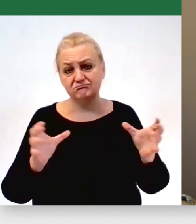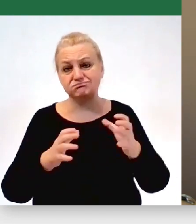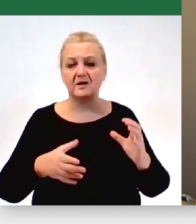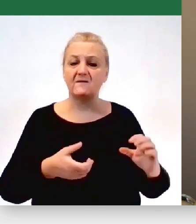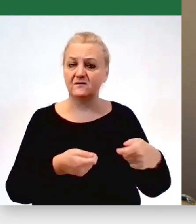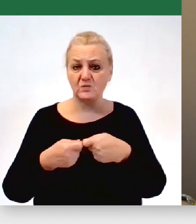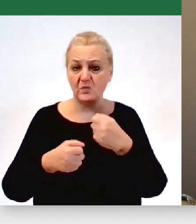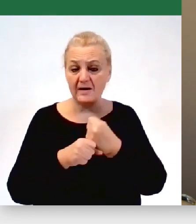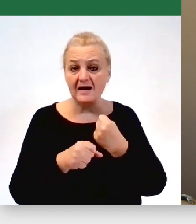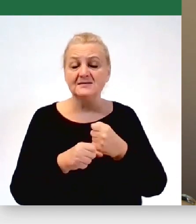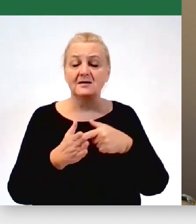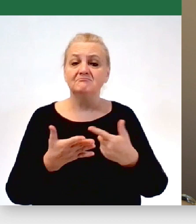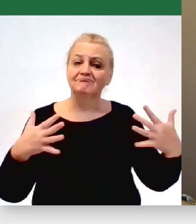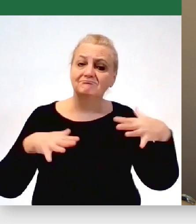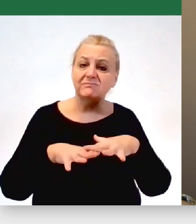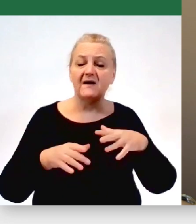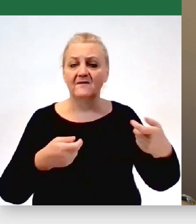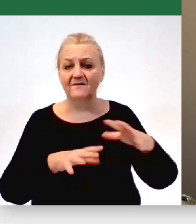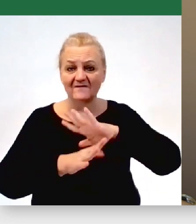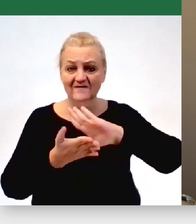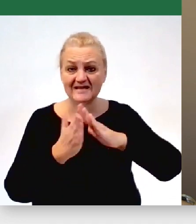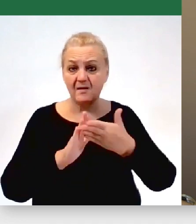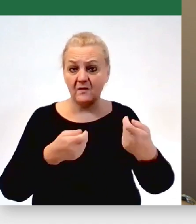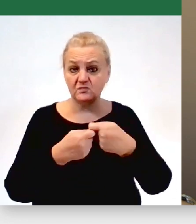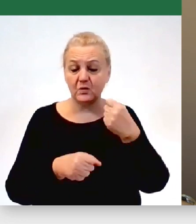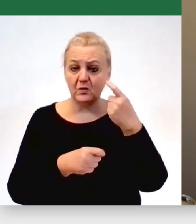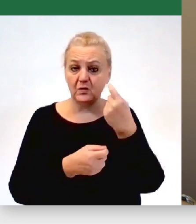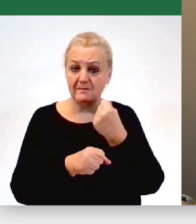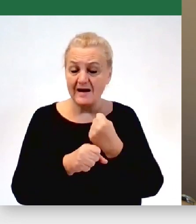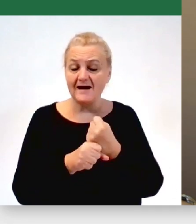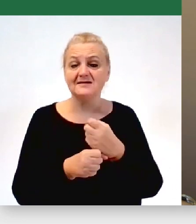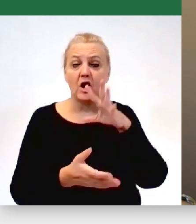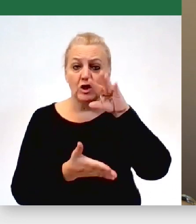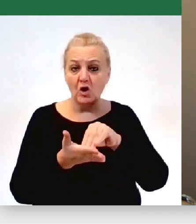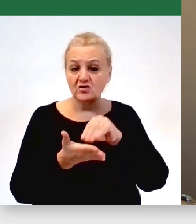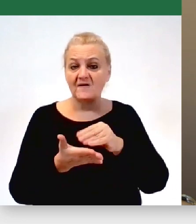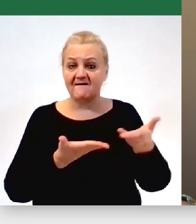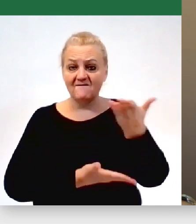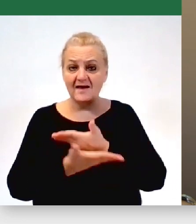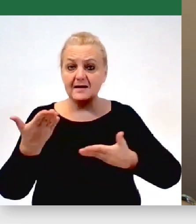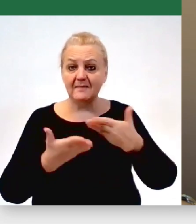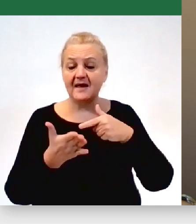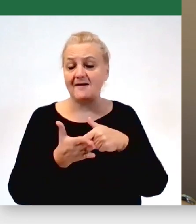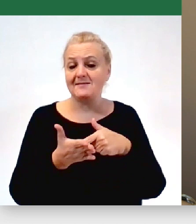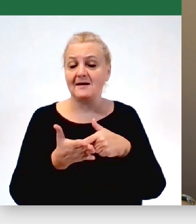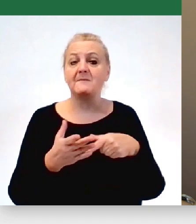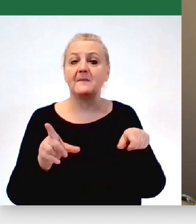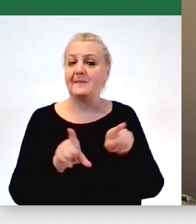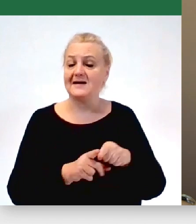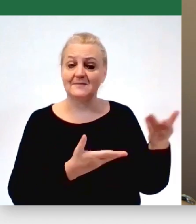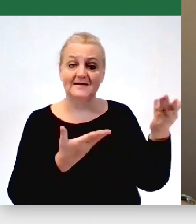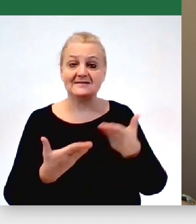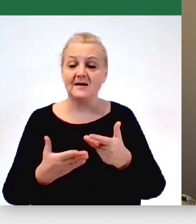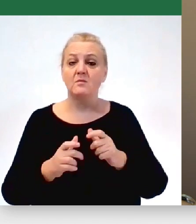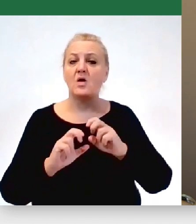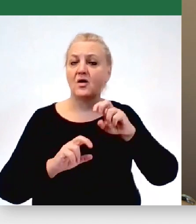że to sieciowanie, taka wzajemna współpraca i wymiana doświadczeń, także też zapraszam na ten kongres